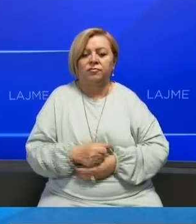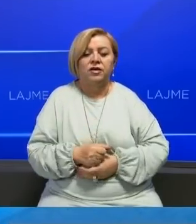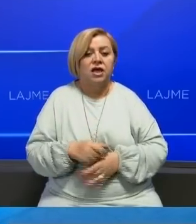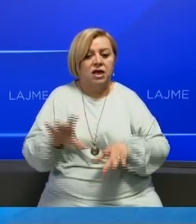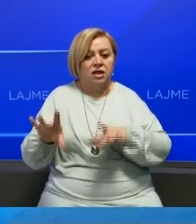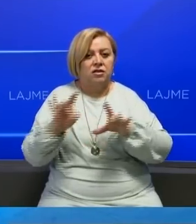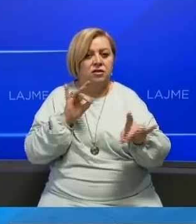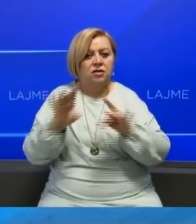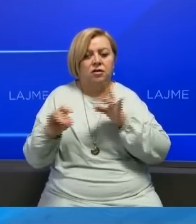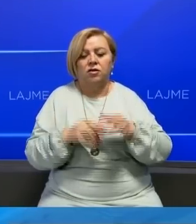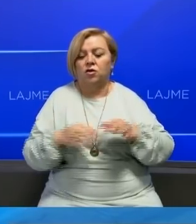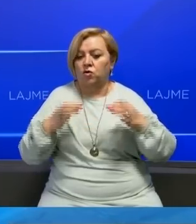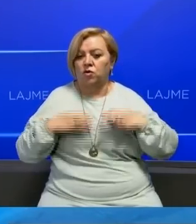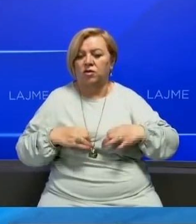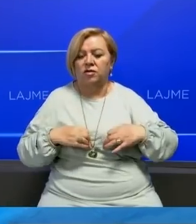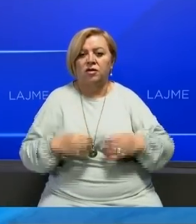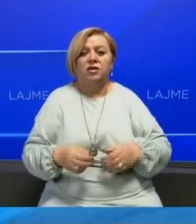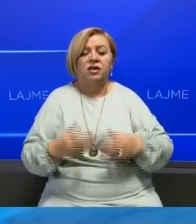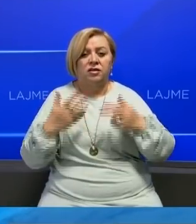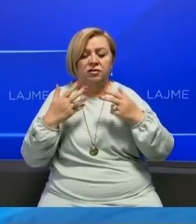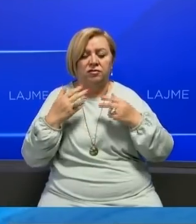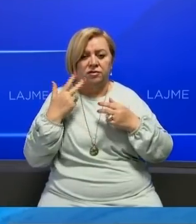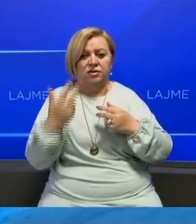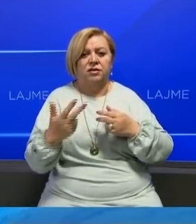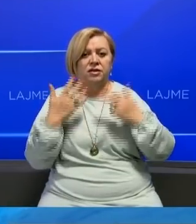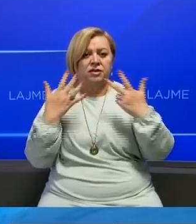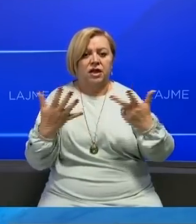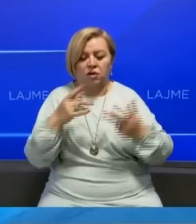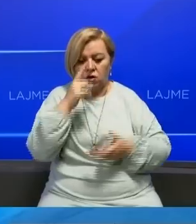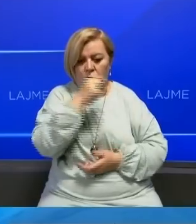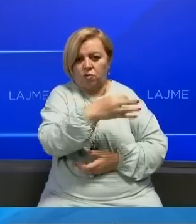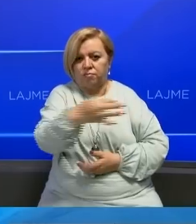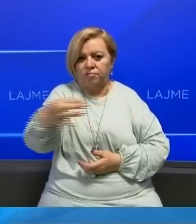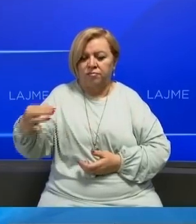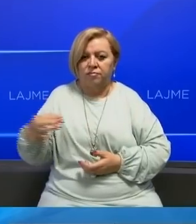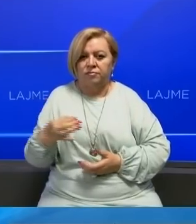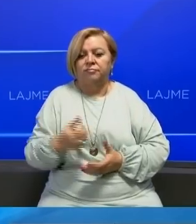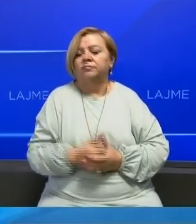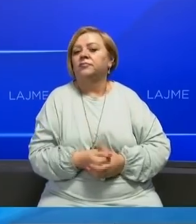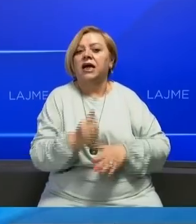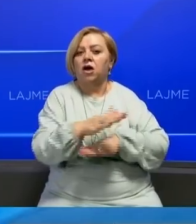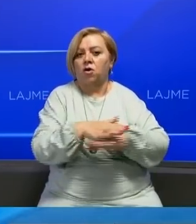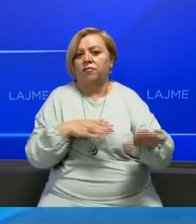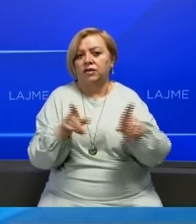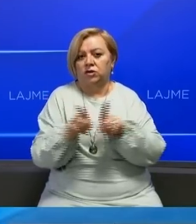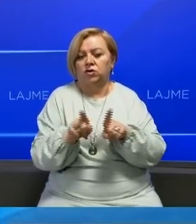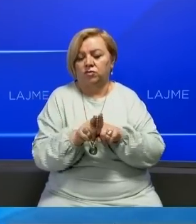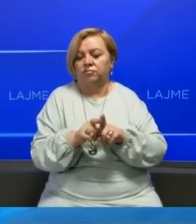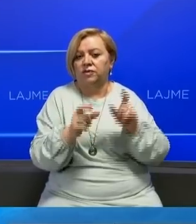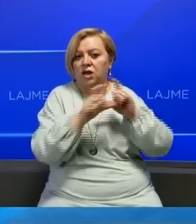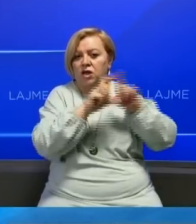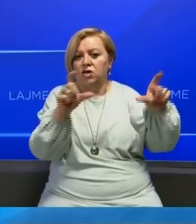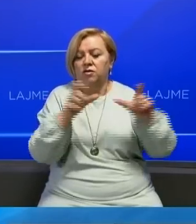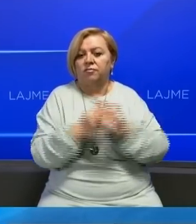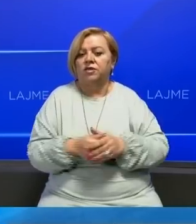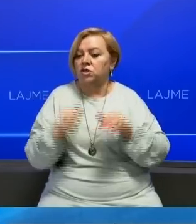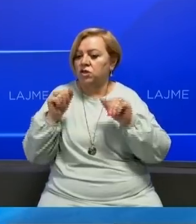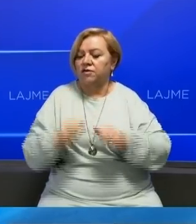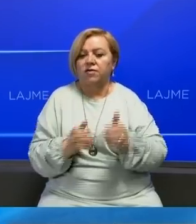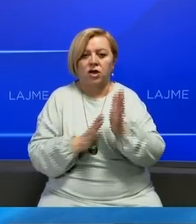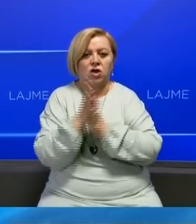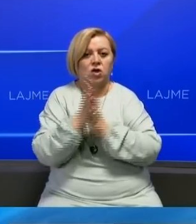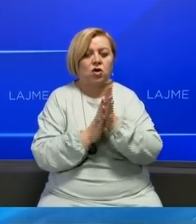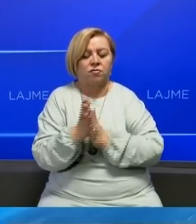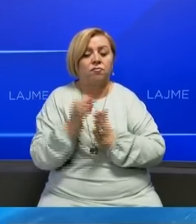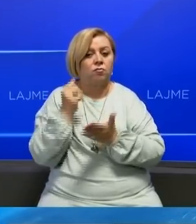për të zgjedhur kuretarët në 38 komuna dhe antarët e 38 kuvendëve komunale. Dhe këj institucion ka dërguar në qeverinje kërkes